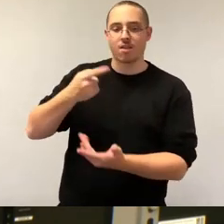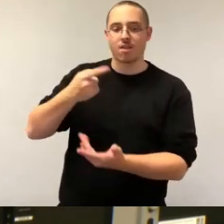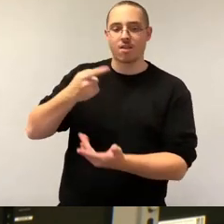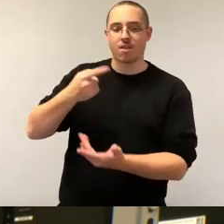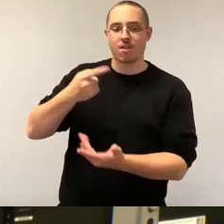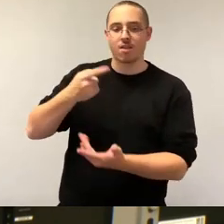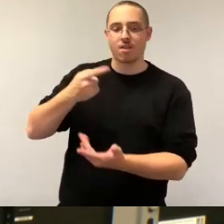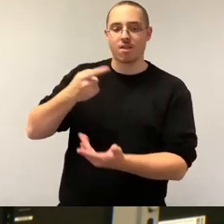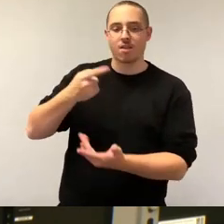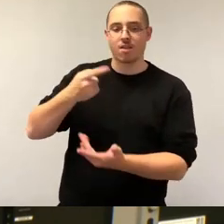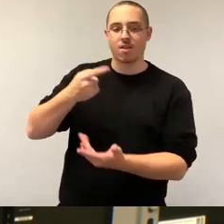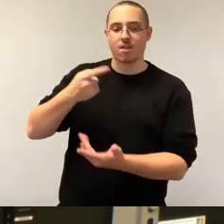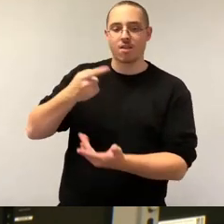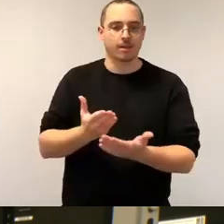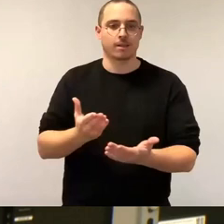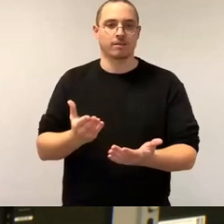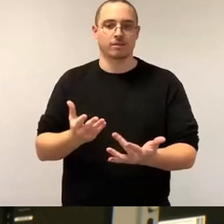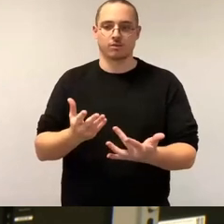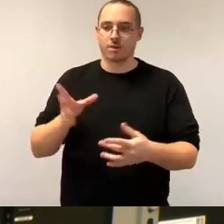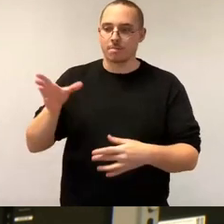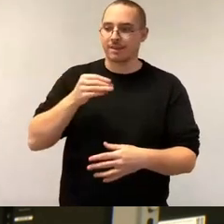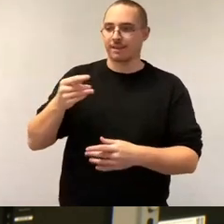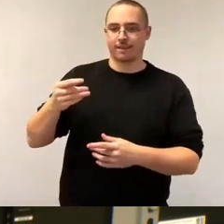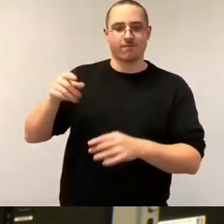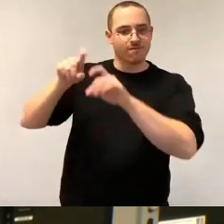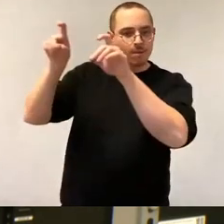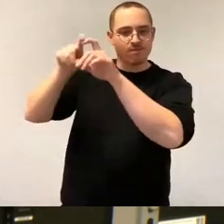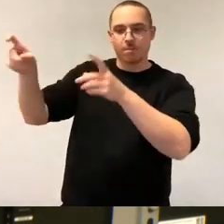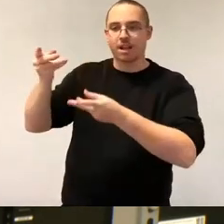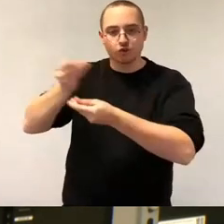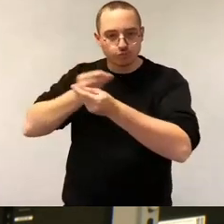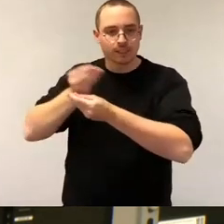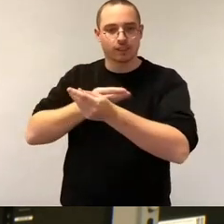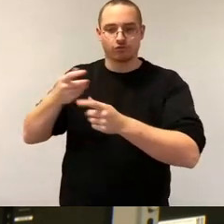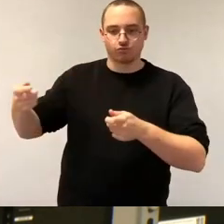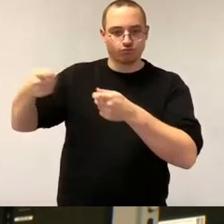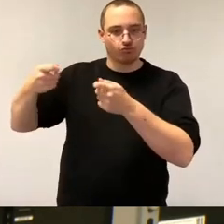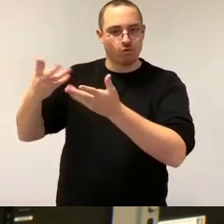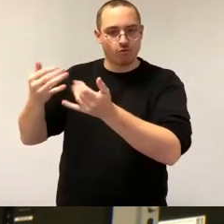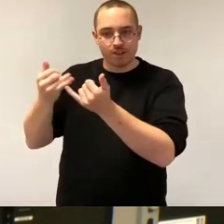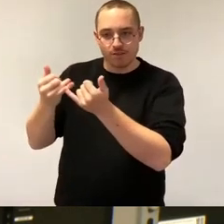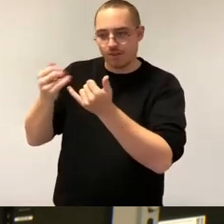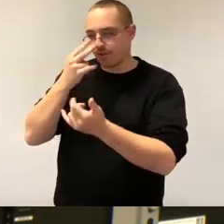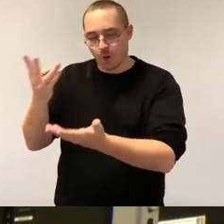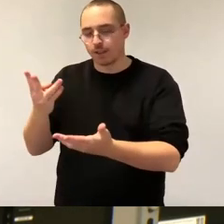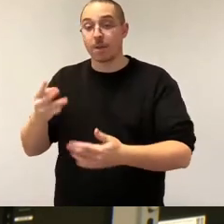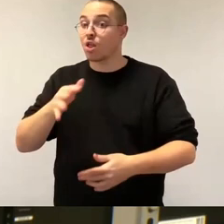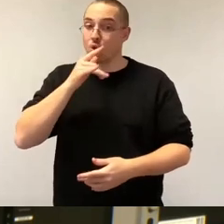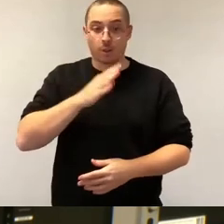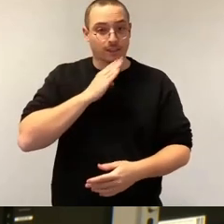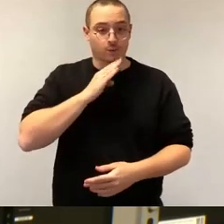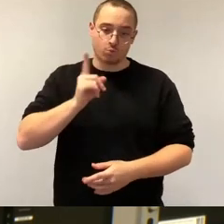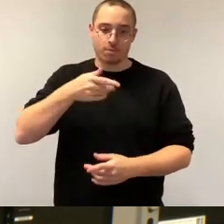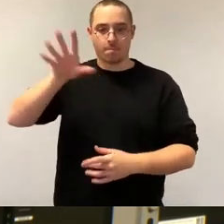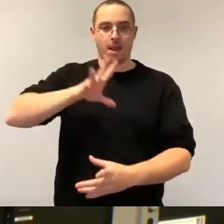Investierenden dort in Gespräche gehen. Aber das ist halt noch nicht genug. Meine Damen und Herren, ich finde, TSMC